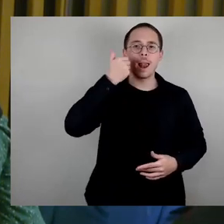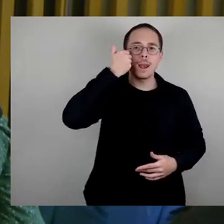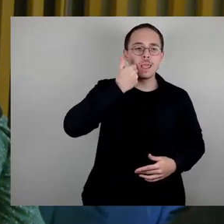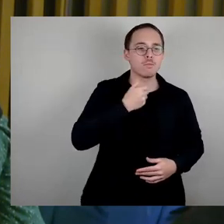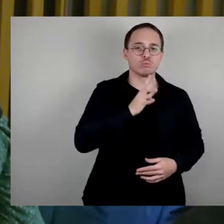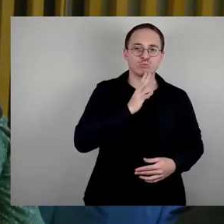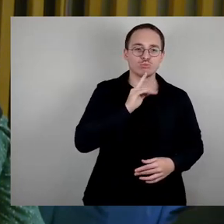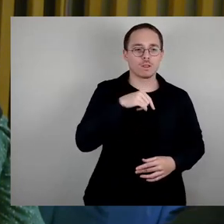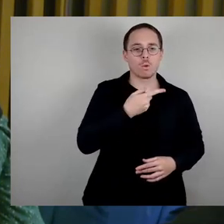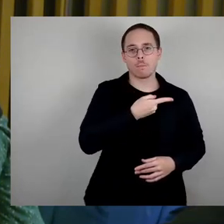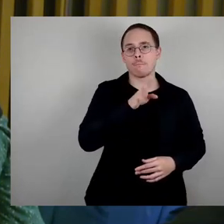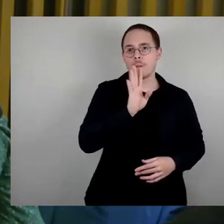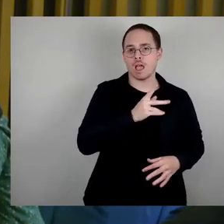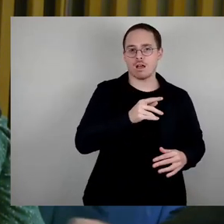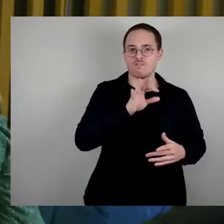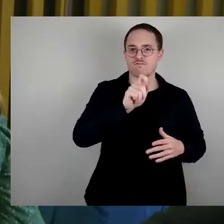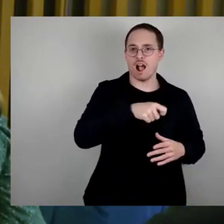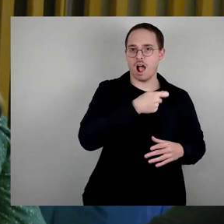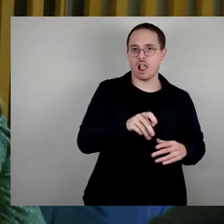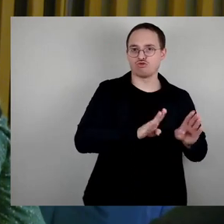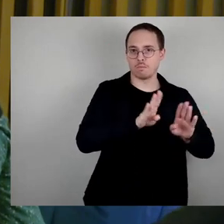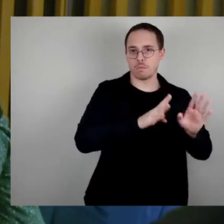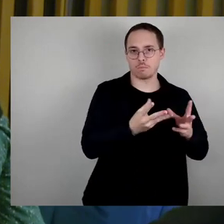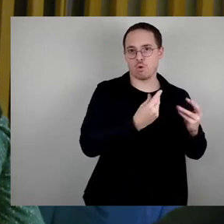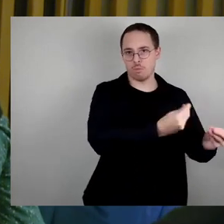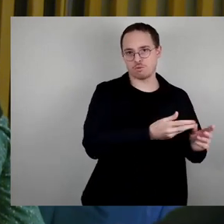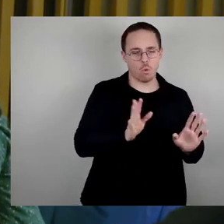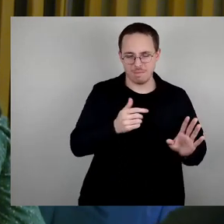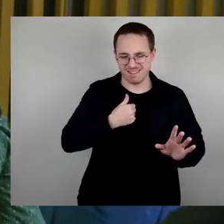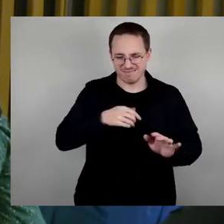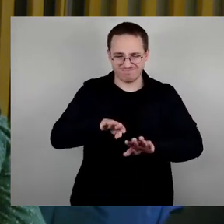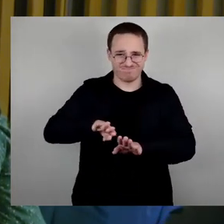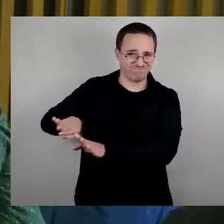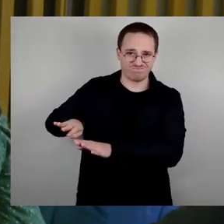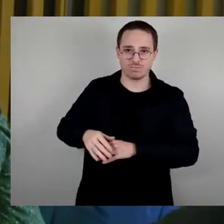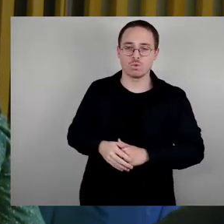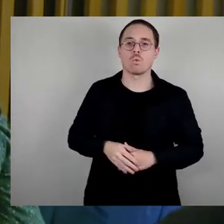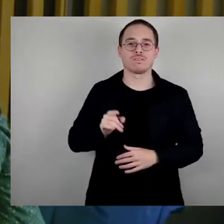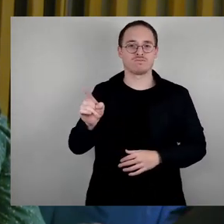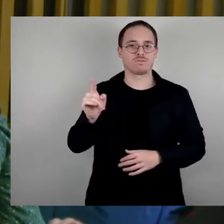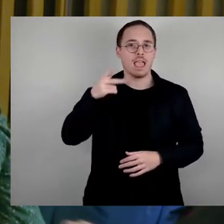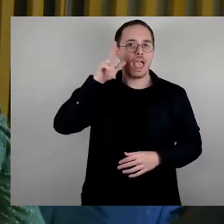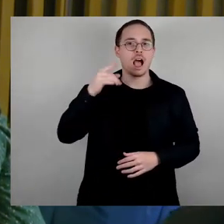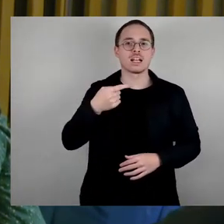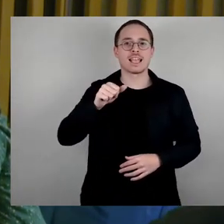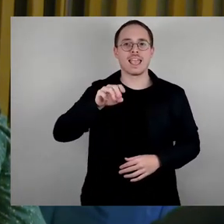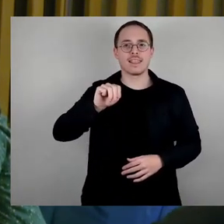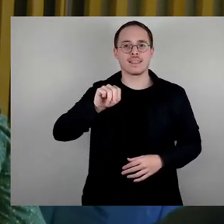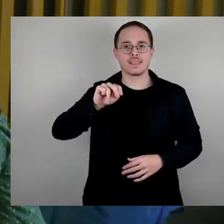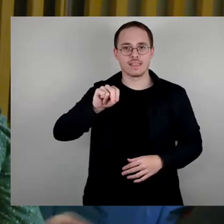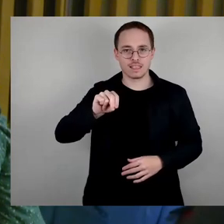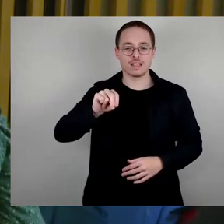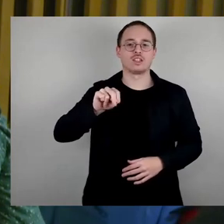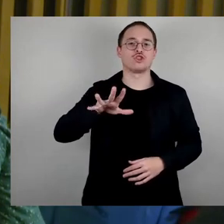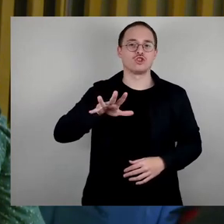Demokratie geht. Darum geht es mir aber gerade, nee, es geht mir um die Märchenstunde des Herrn Genschmer, gerade was hier die städtische